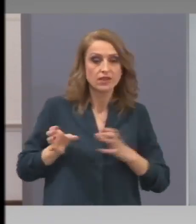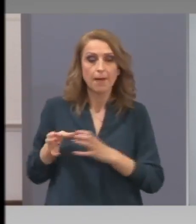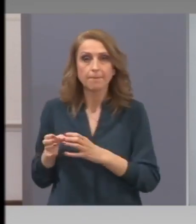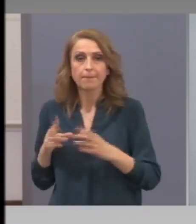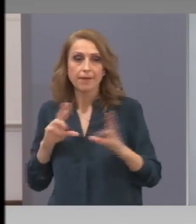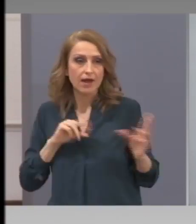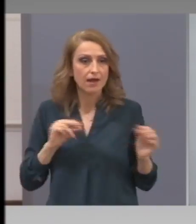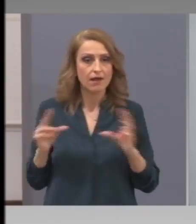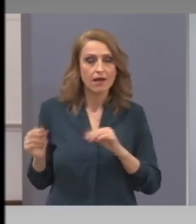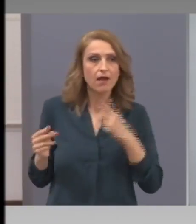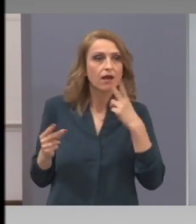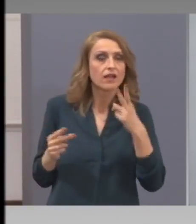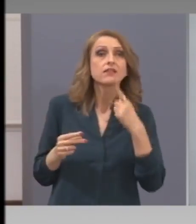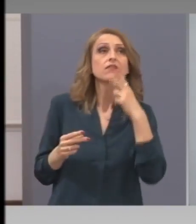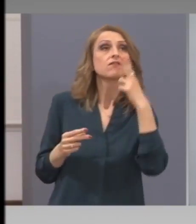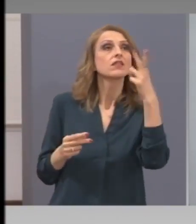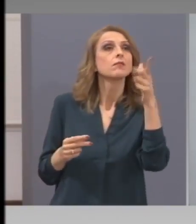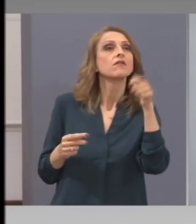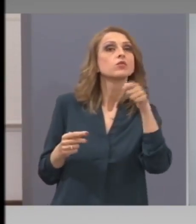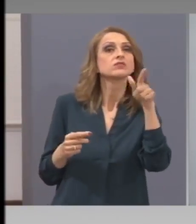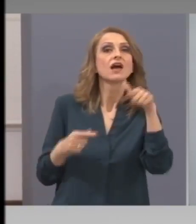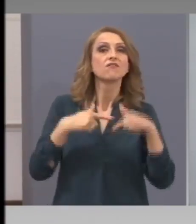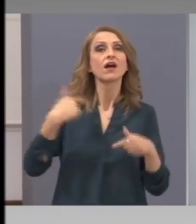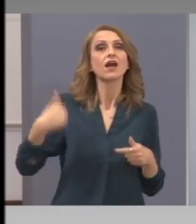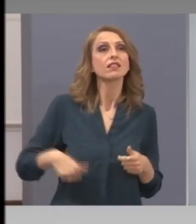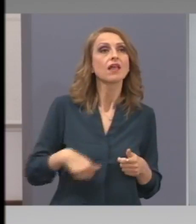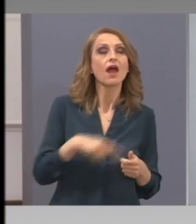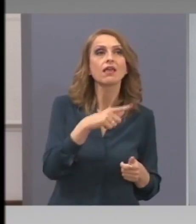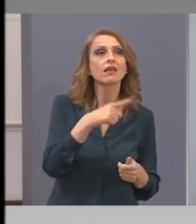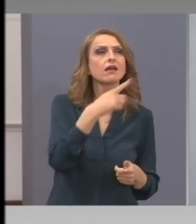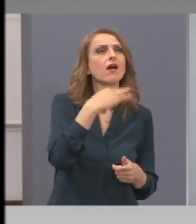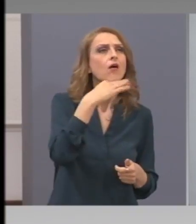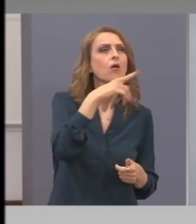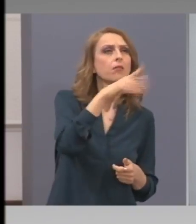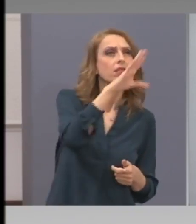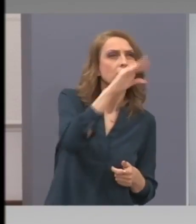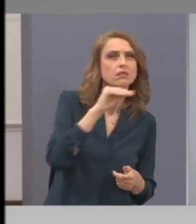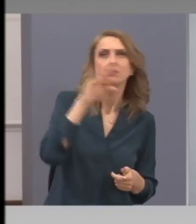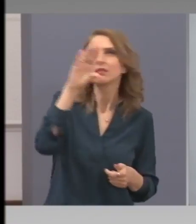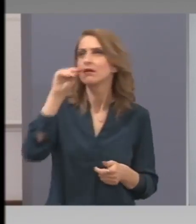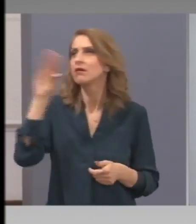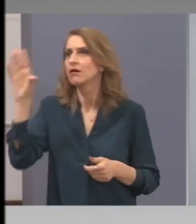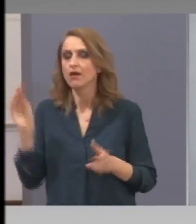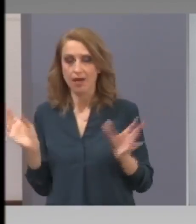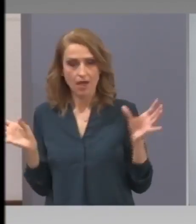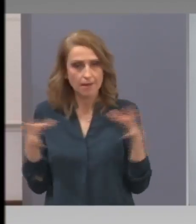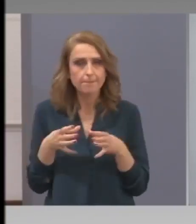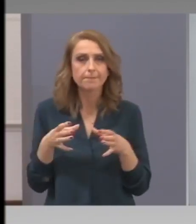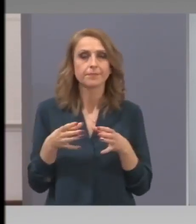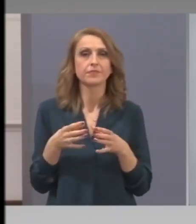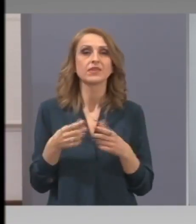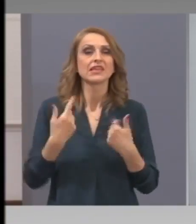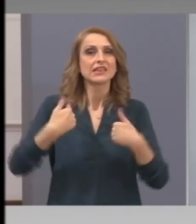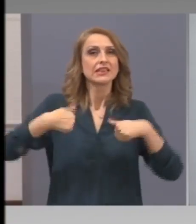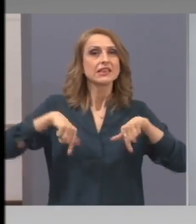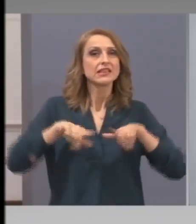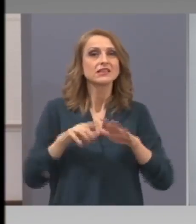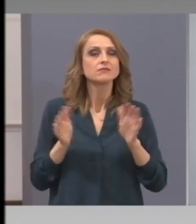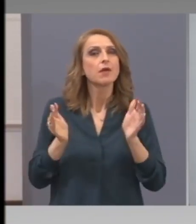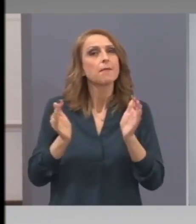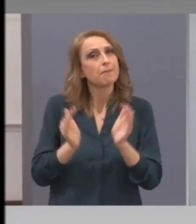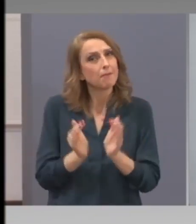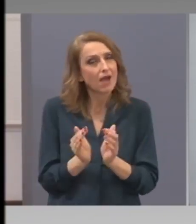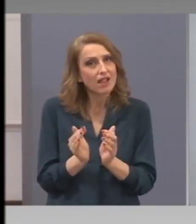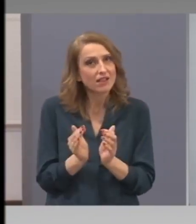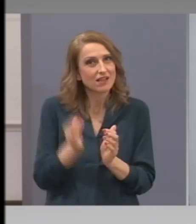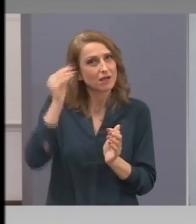направят. Какво правят в Китай. На кое се позовават. Просто, вижте, ние малко, като по-малки, за